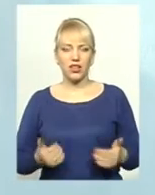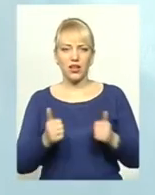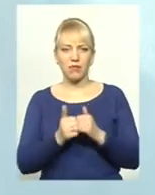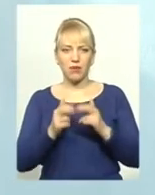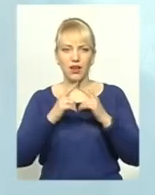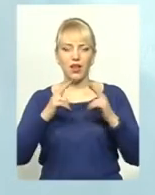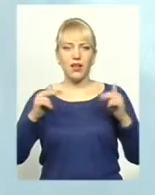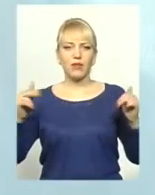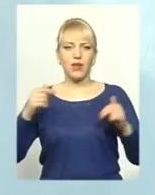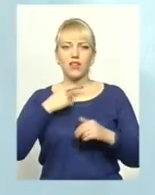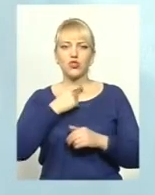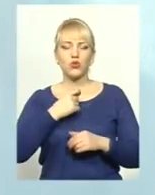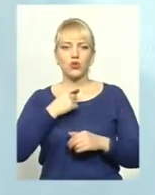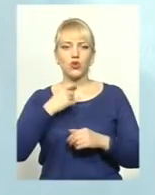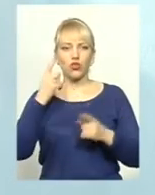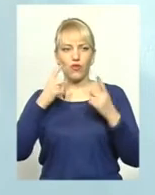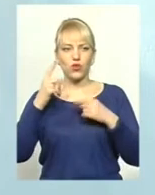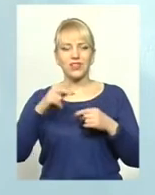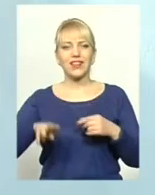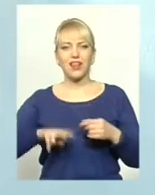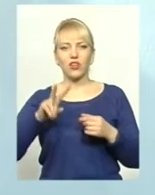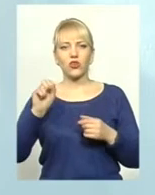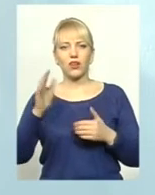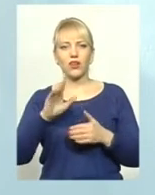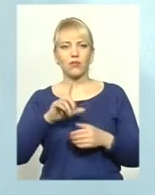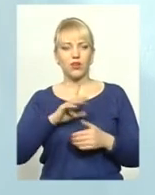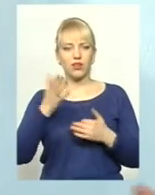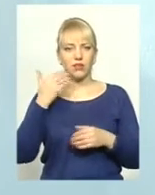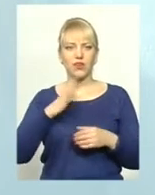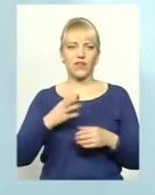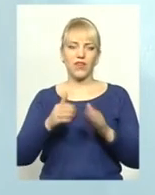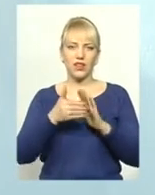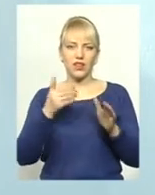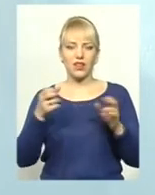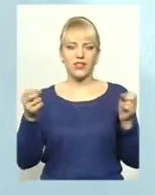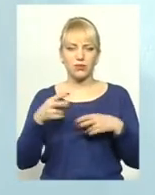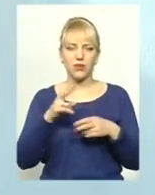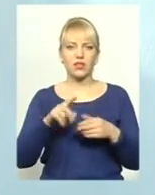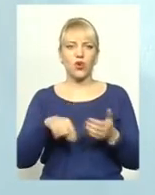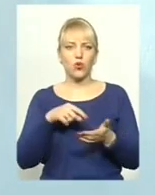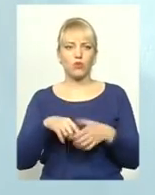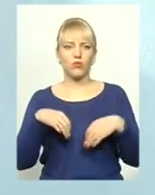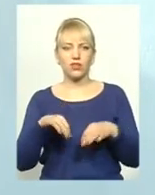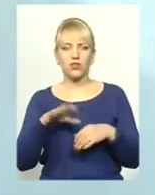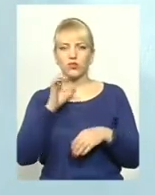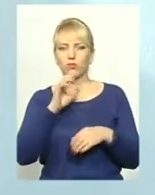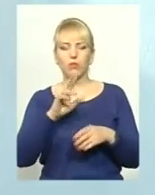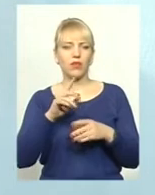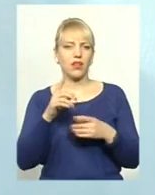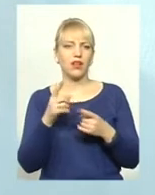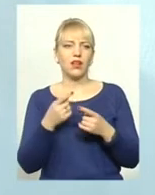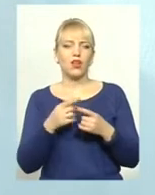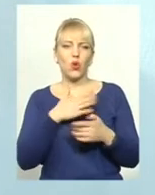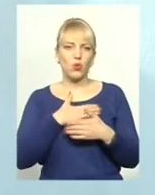директорка Палацу Творчості, я не знаю, яка зараз, та, була шість років назад, вона викликала спецкомунтранс, чітлі не кожен день. Собака була абсолютно безобідна, дуже